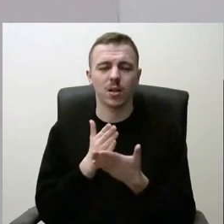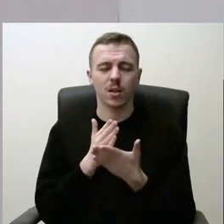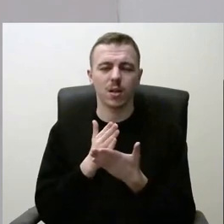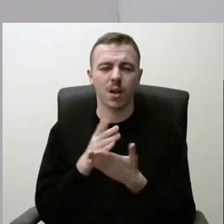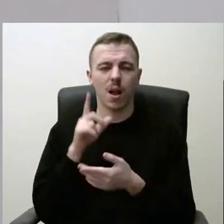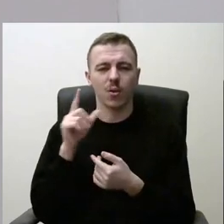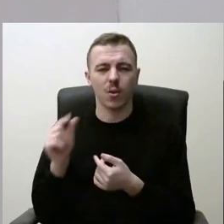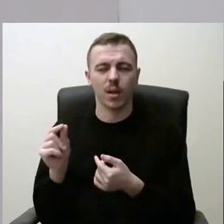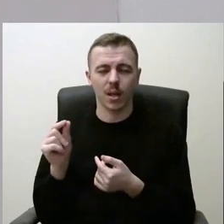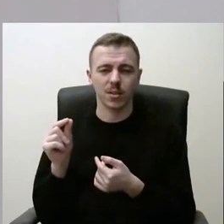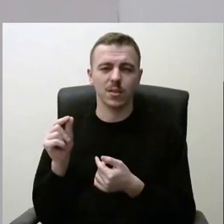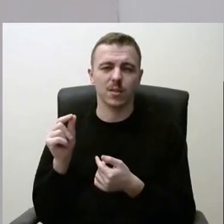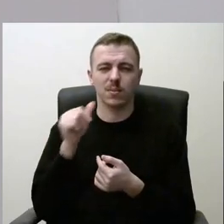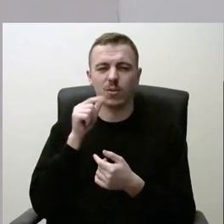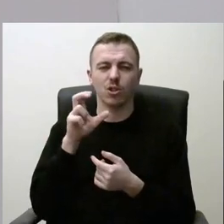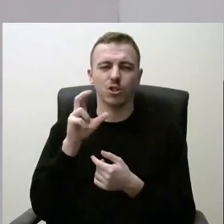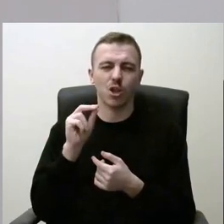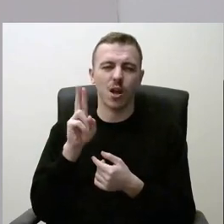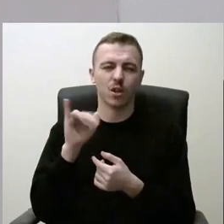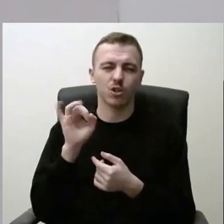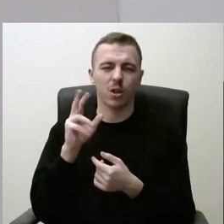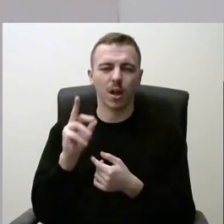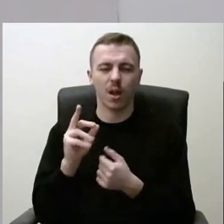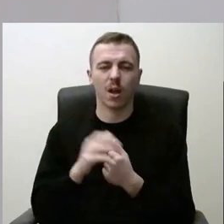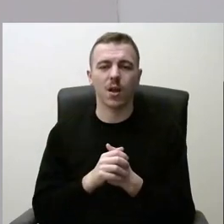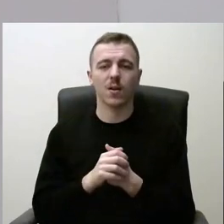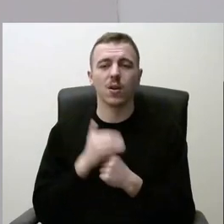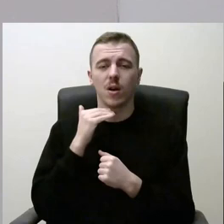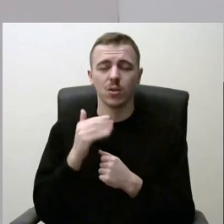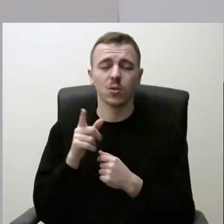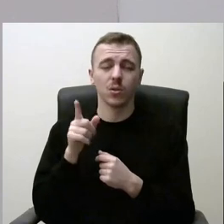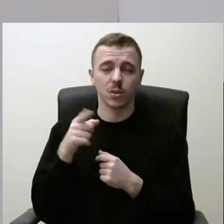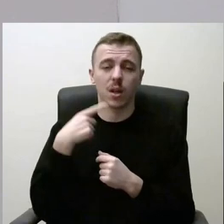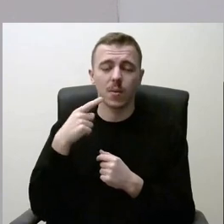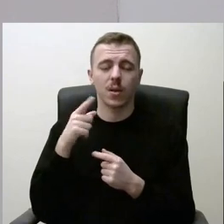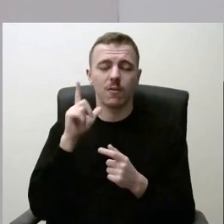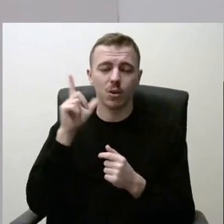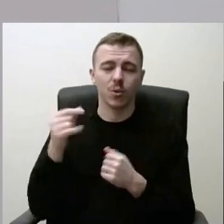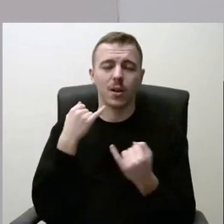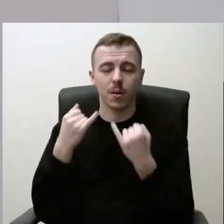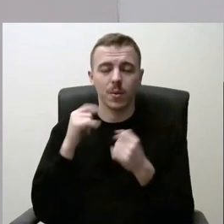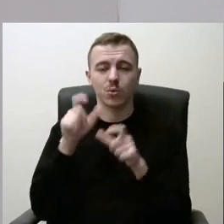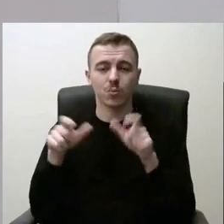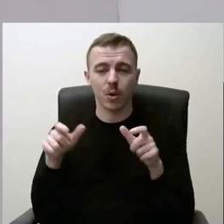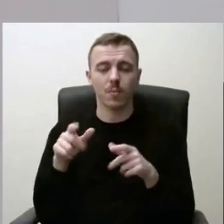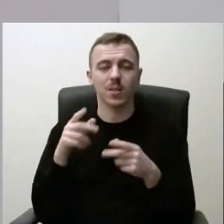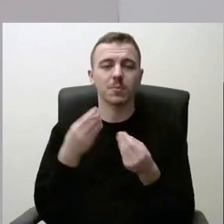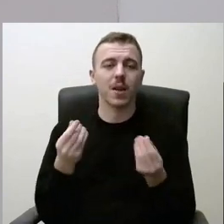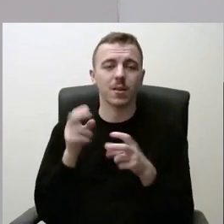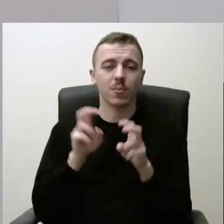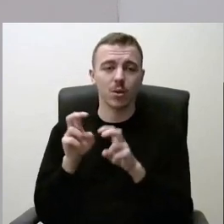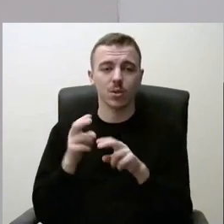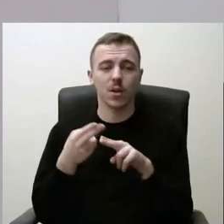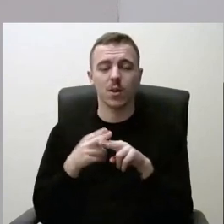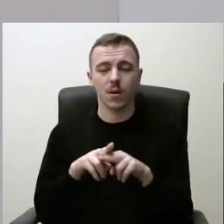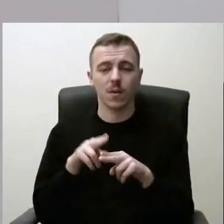ir tam tikrose rečiakiškai ir taip toliau. Taip, važiuoju ir išnykėsi bendravys su žmonėm. Tai ieškia to sprendimo, tai iš principų ar tas rytinis, ar